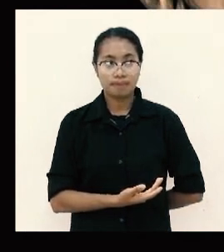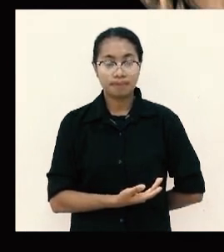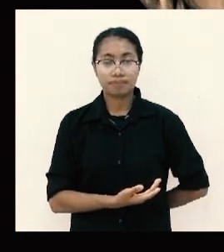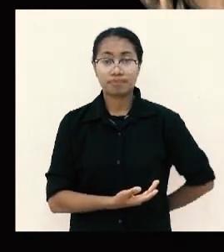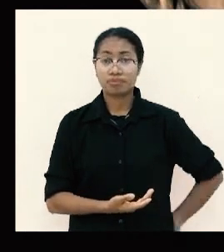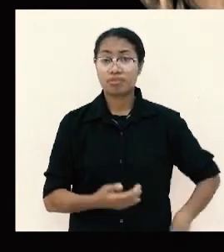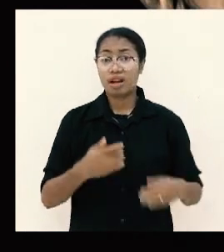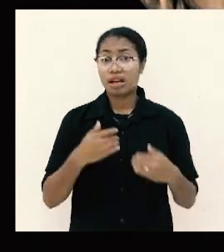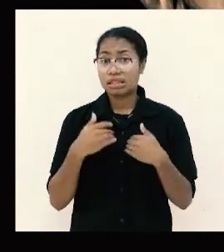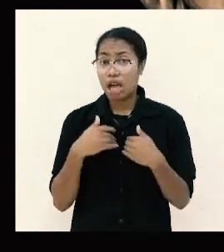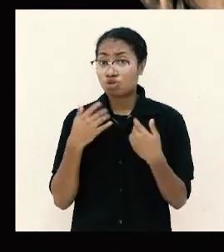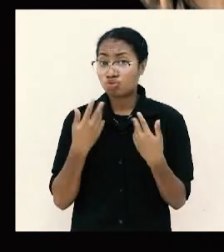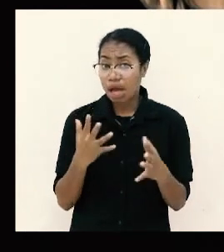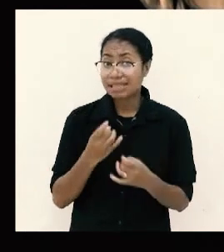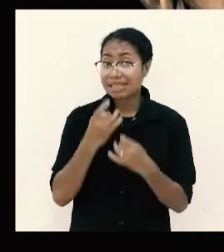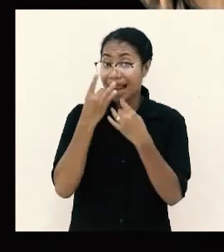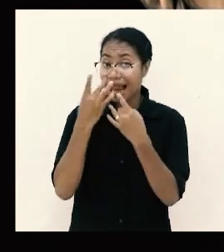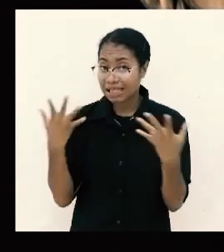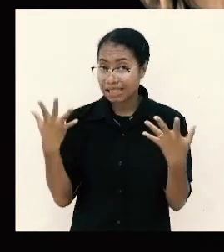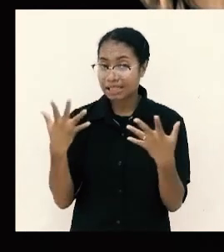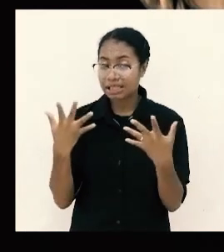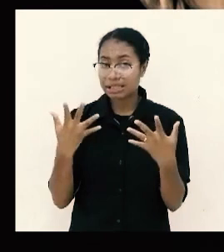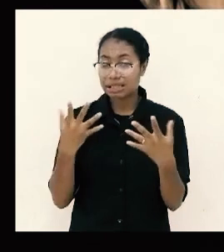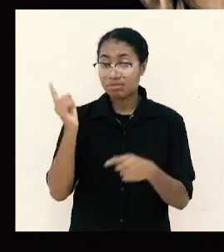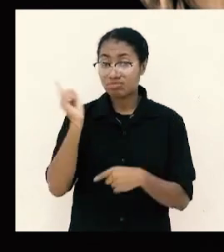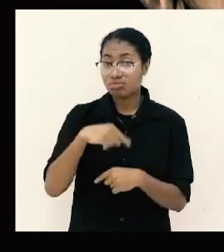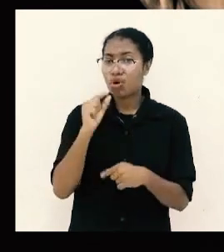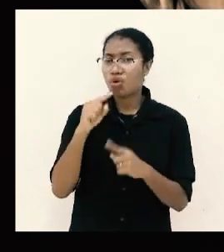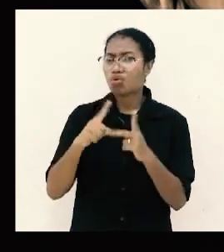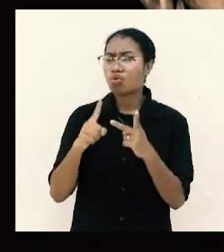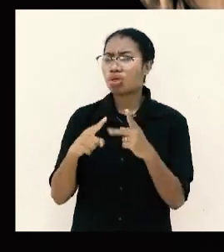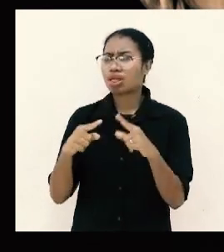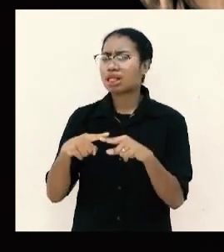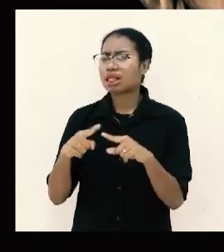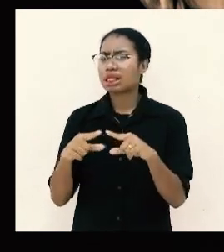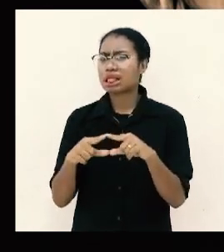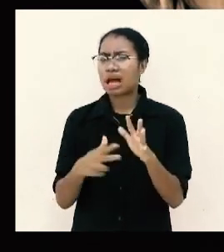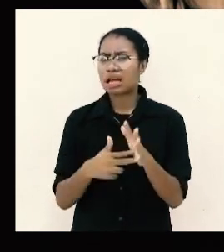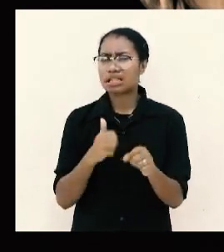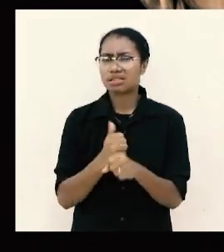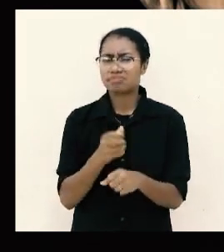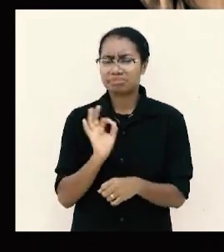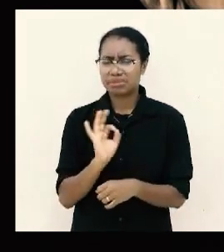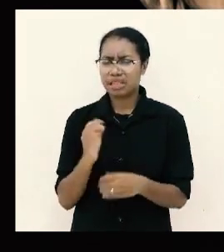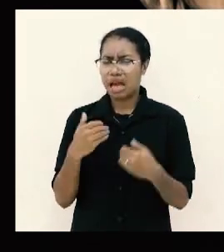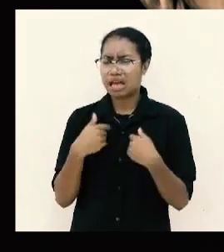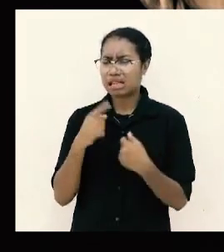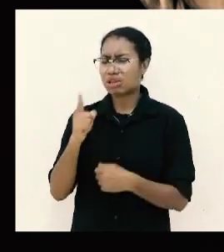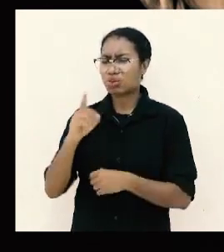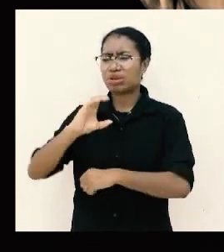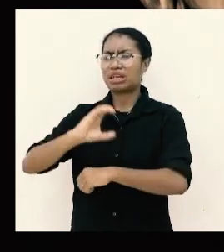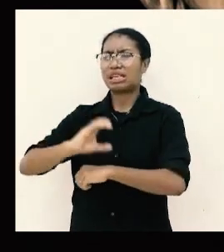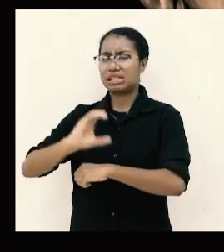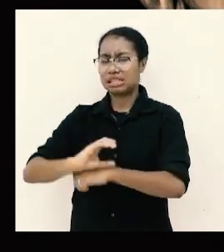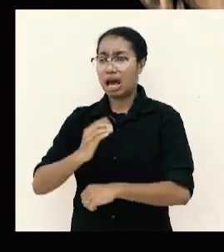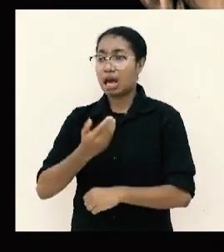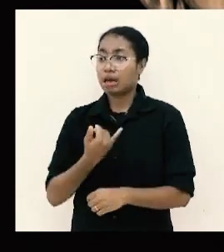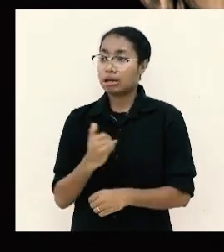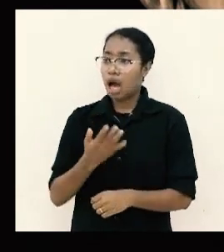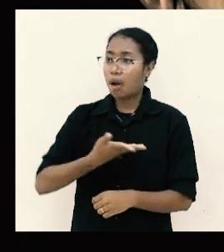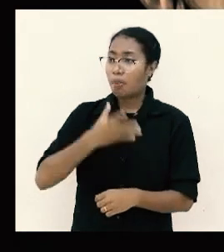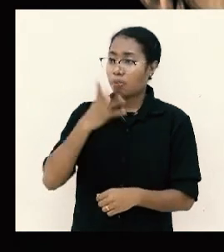tidak mengadakan perhitungan hitung piutang itu maksudnya tidak ada satu gereja pun yang mengadakan